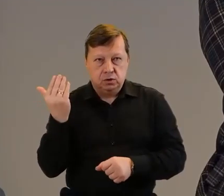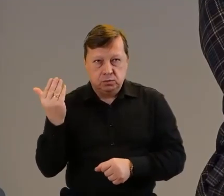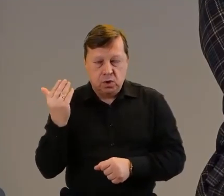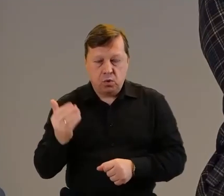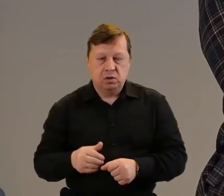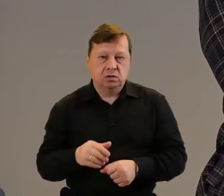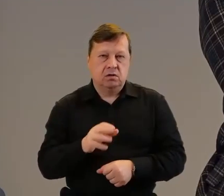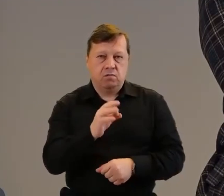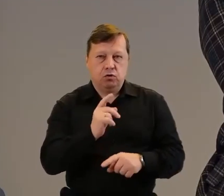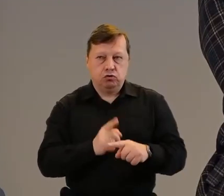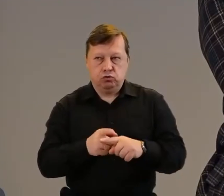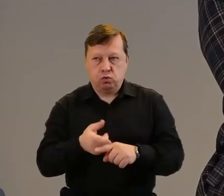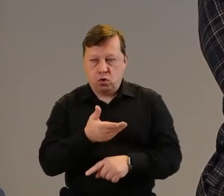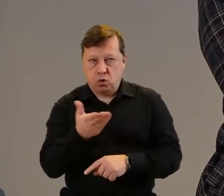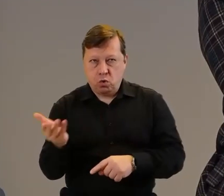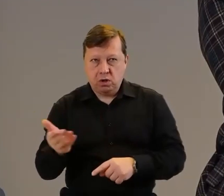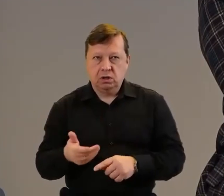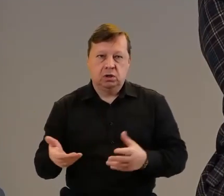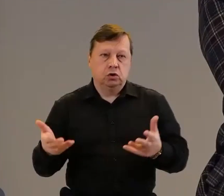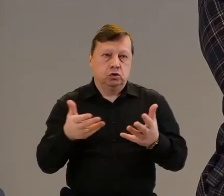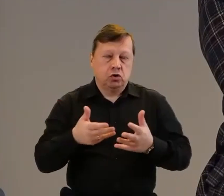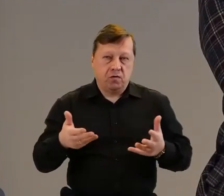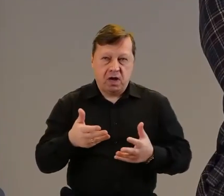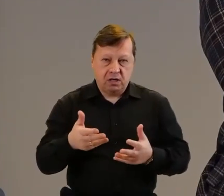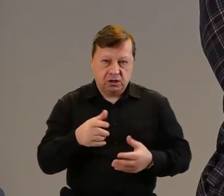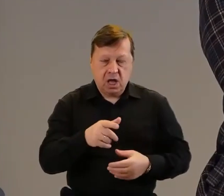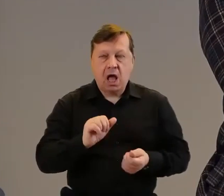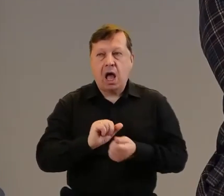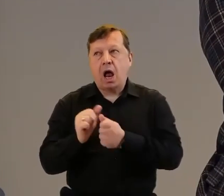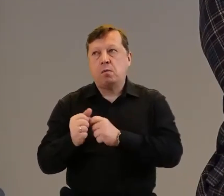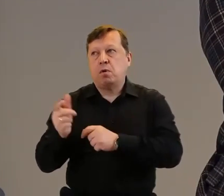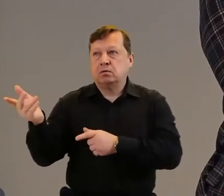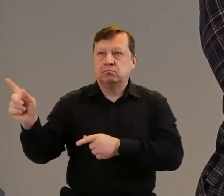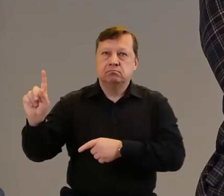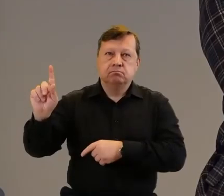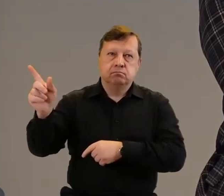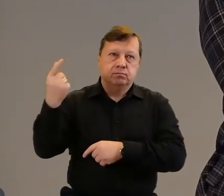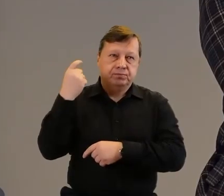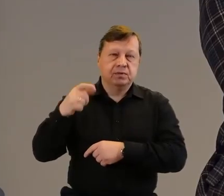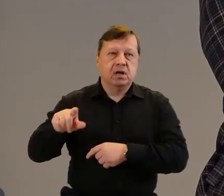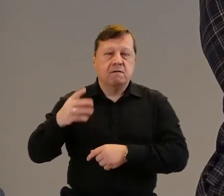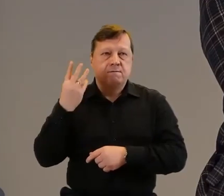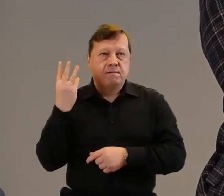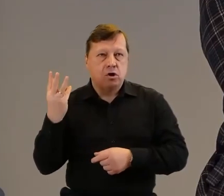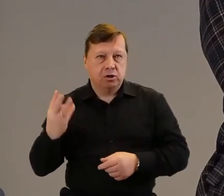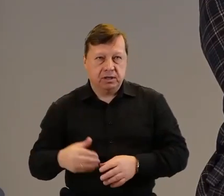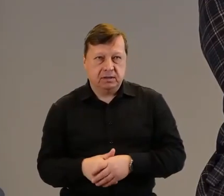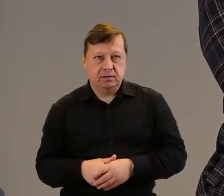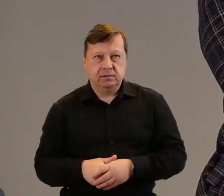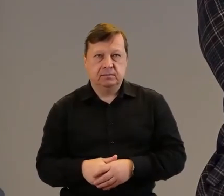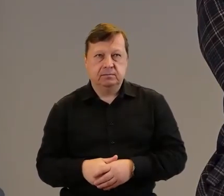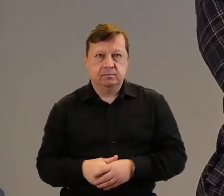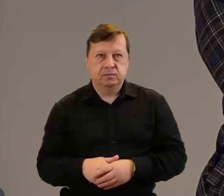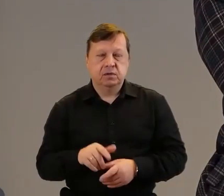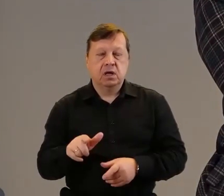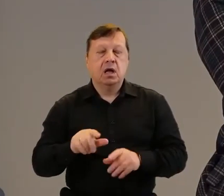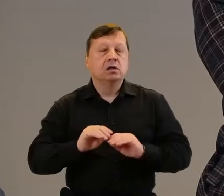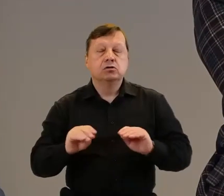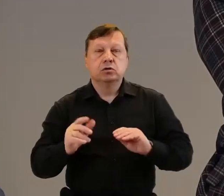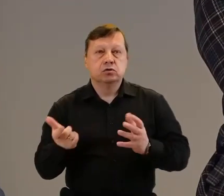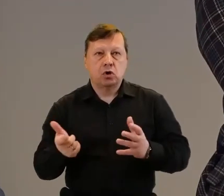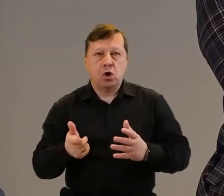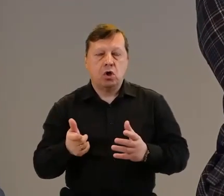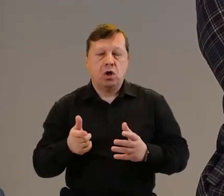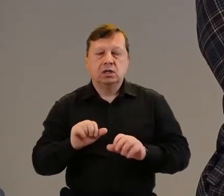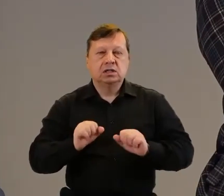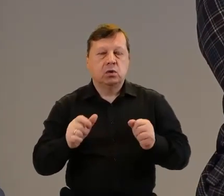członków, stowarzyszenia czy wolontariuszy. I tutaj mogłabym powiedzieć o tej działalności edukacyjnej,